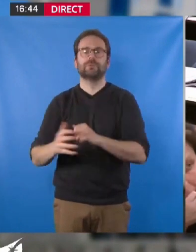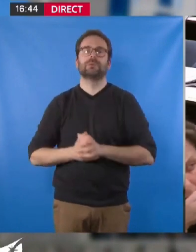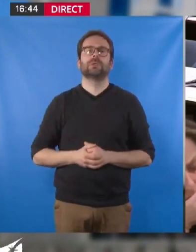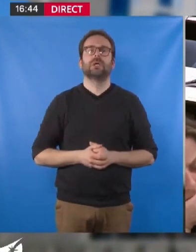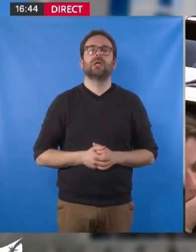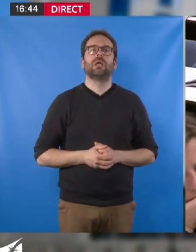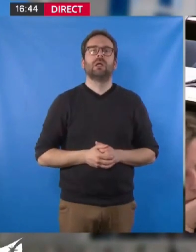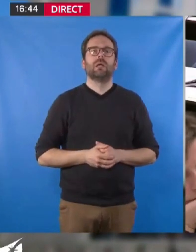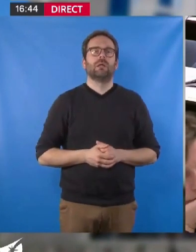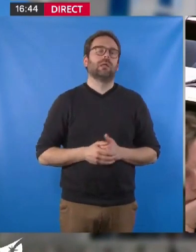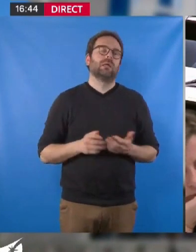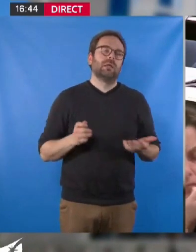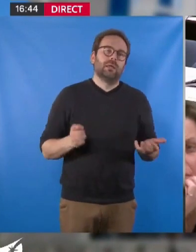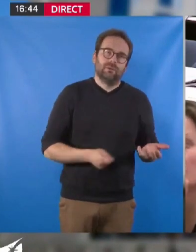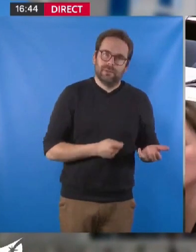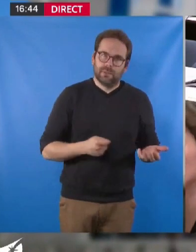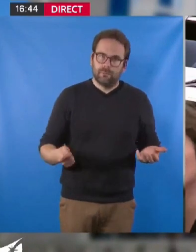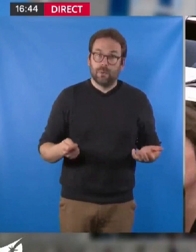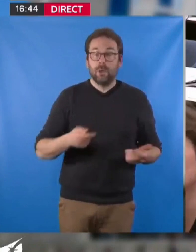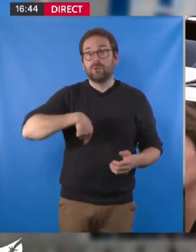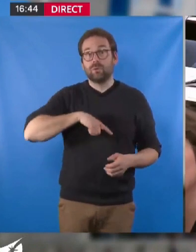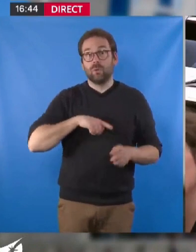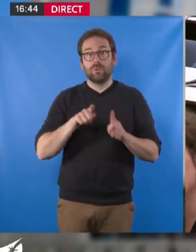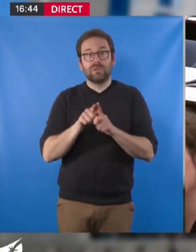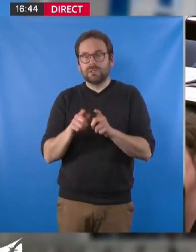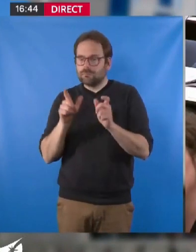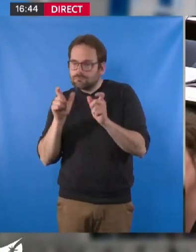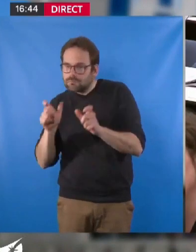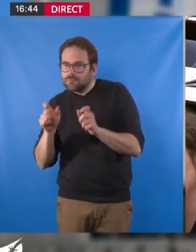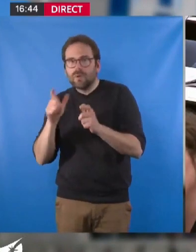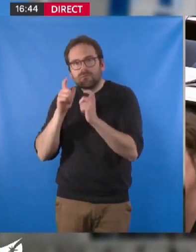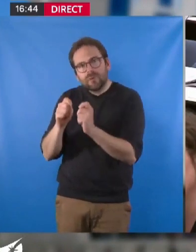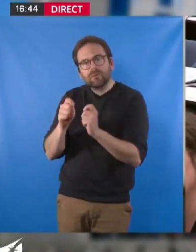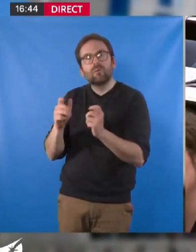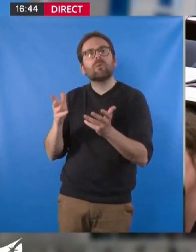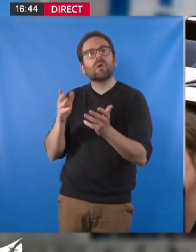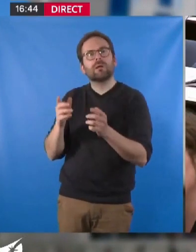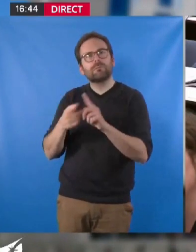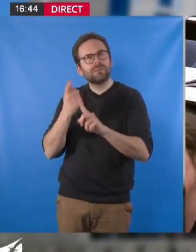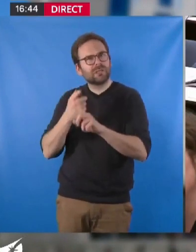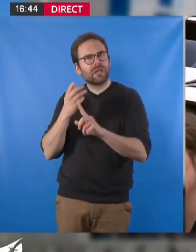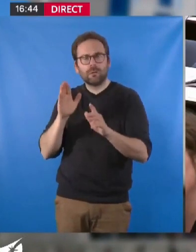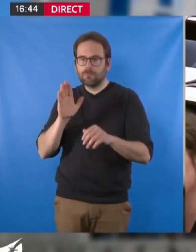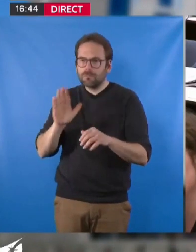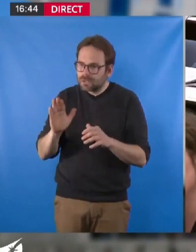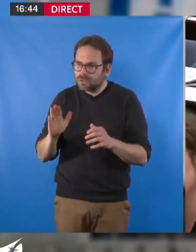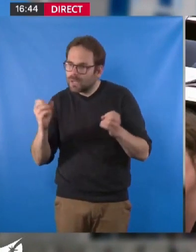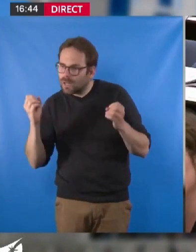bidonvilles. Et évidemment, nous aurons un regard particulier, un regard aiguisé sur les effets